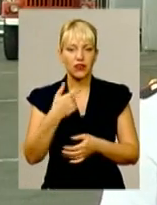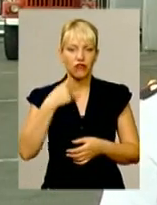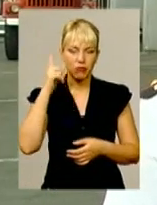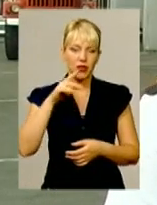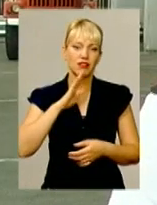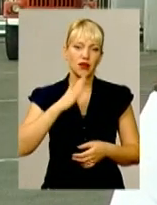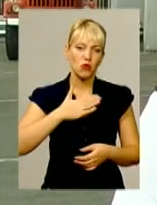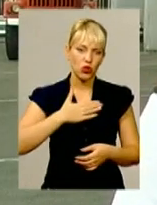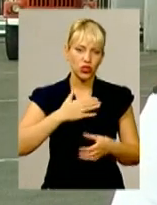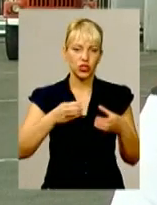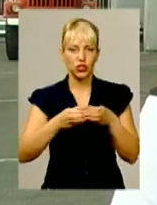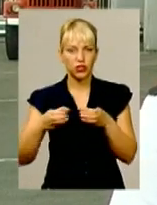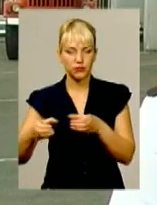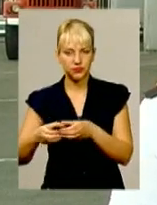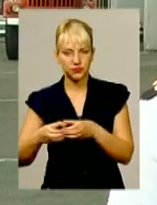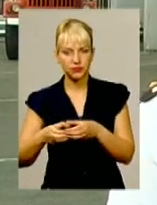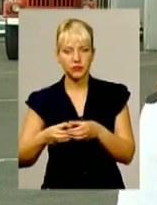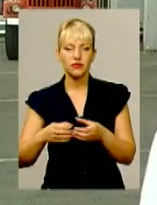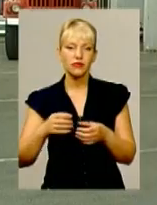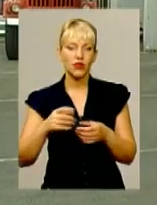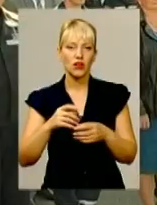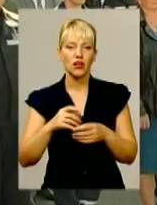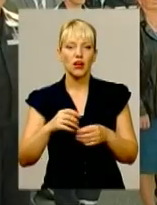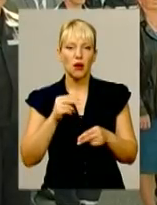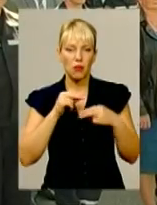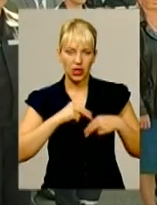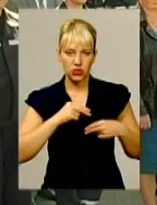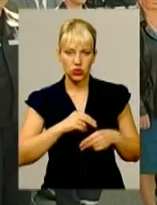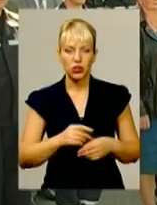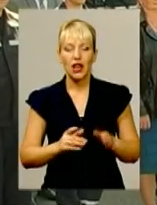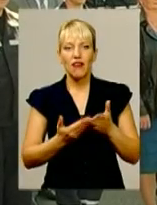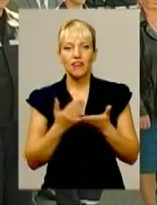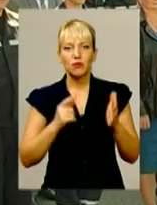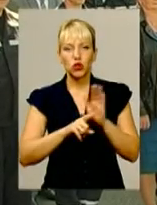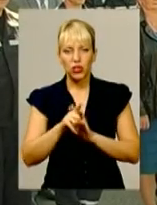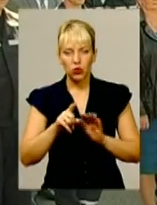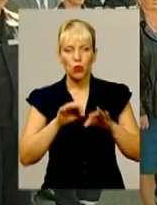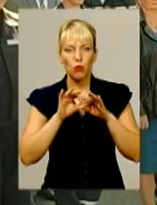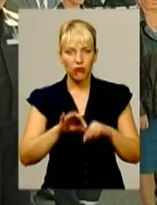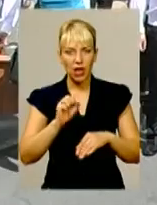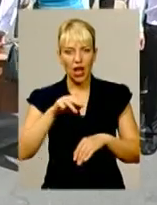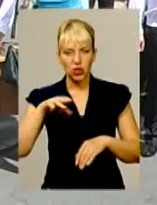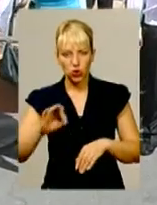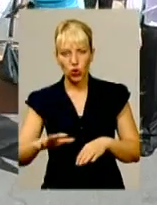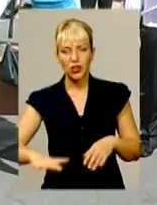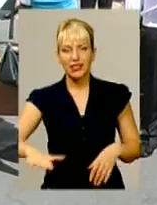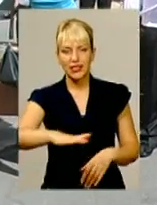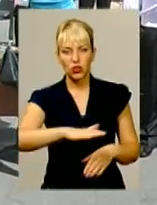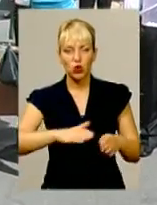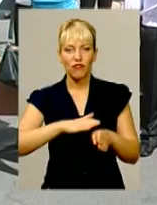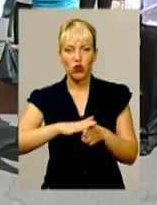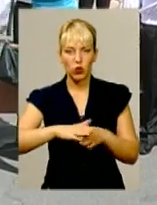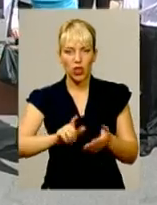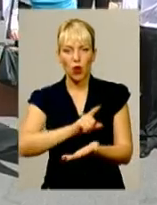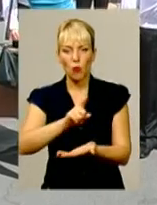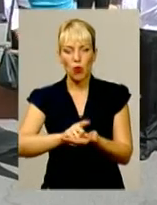мій підлеглий особовий склад працювати нормально. Від початку проведення антитерористичної операції територія виконання обов